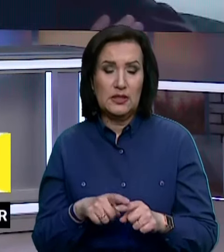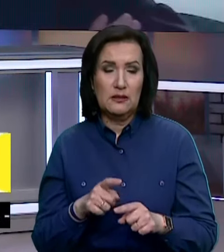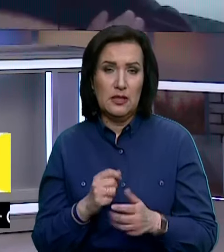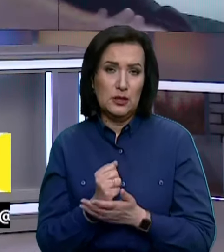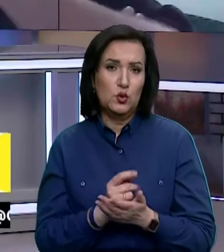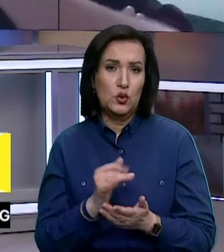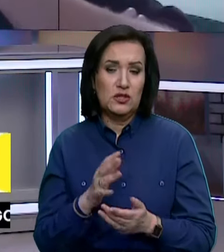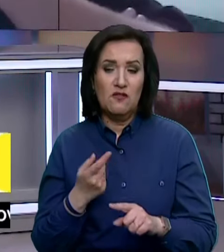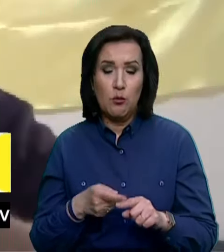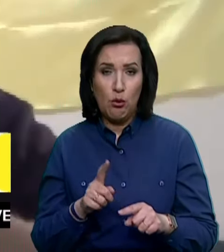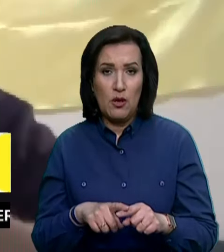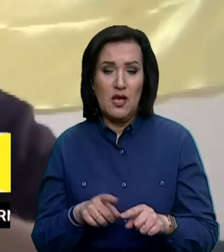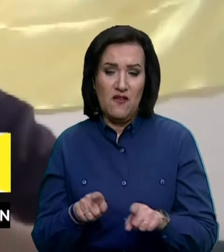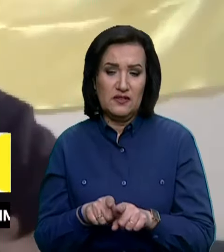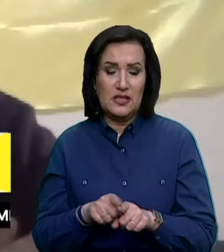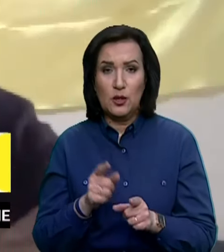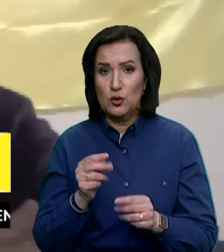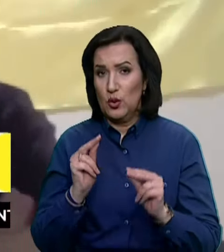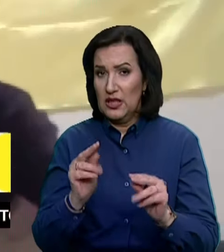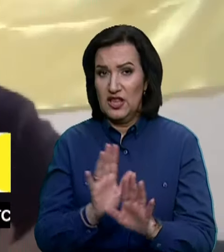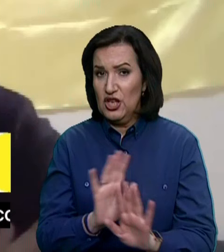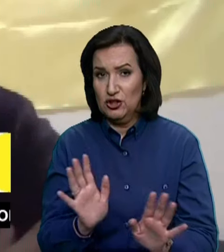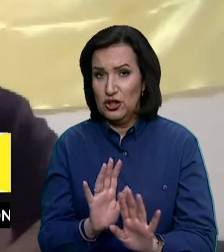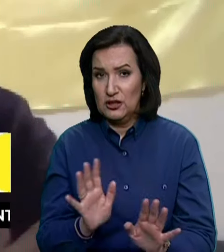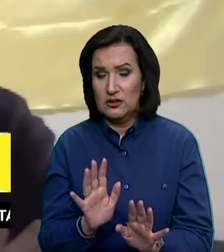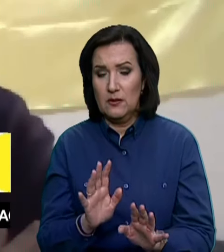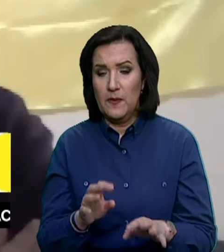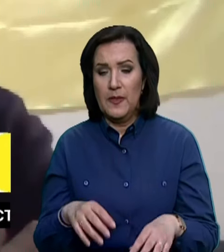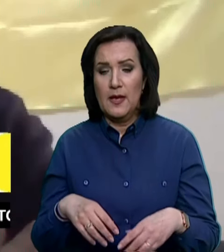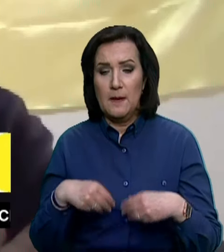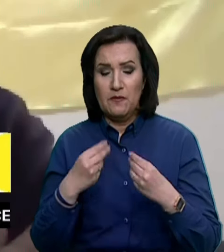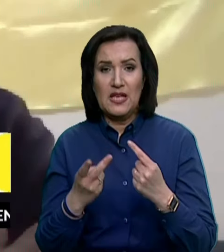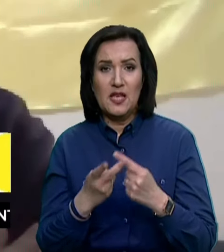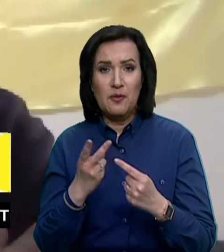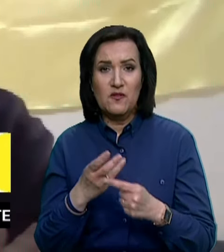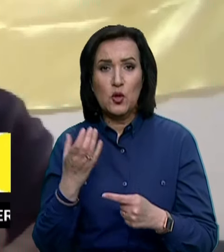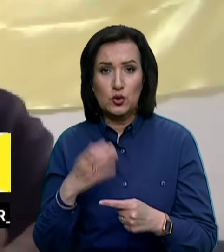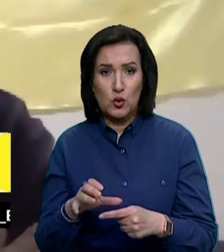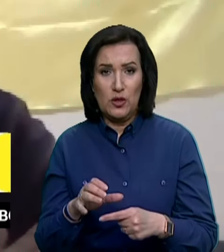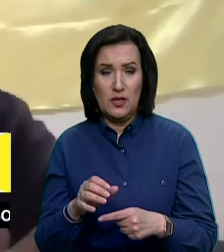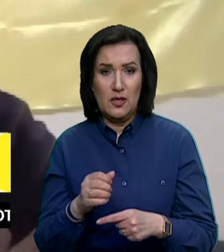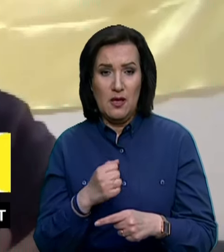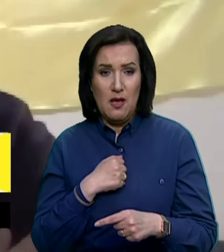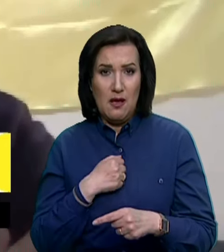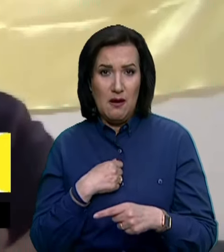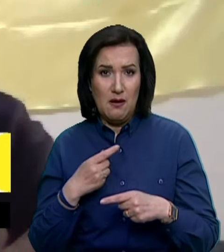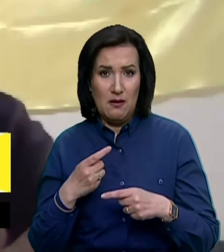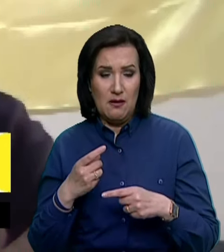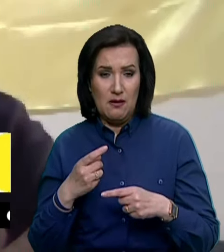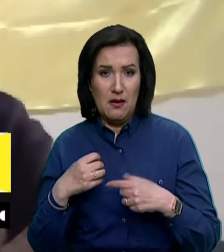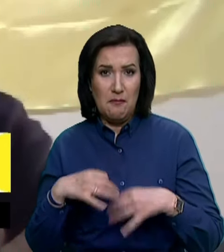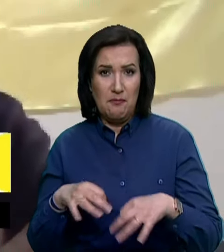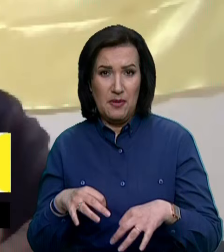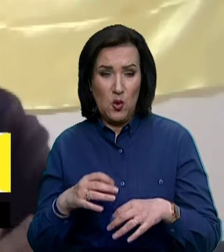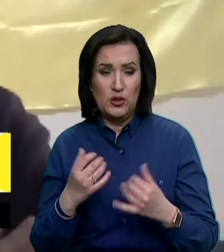ресурсів. Бо, ну, все-таки трохи нечесно дати півтори сотні бойових машин піхоти, там, і сотню, чи трошки